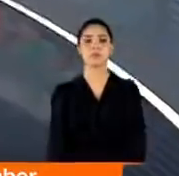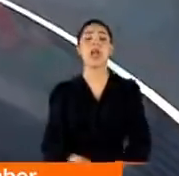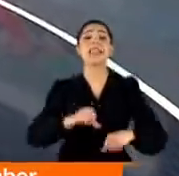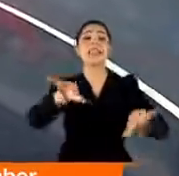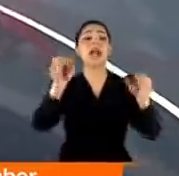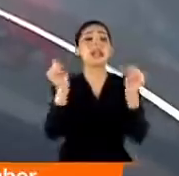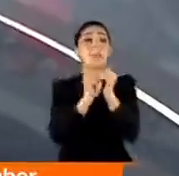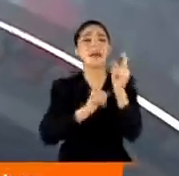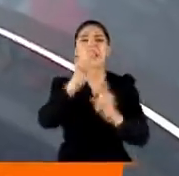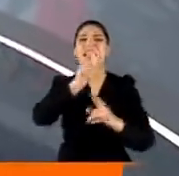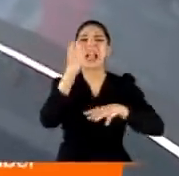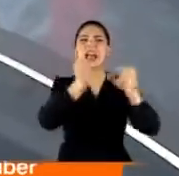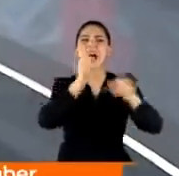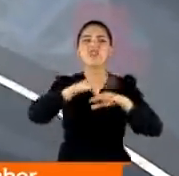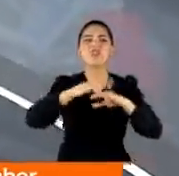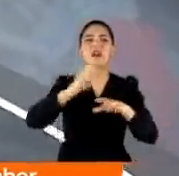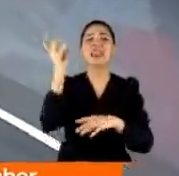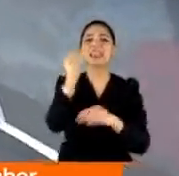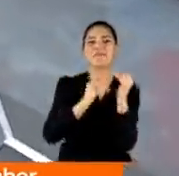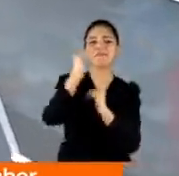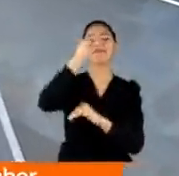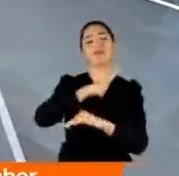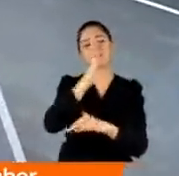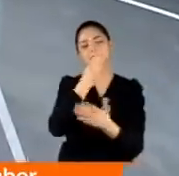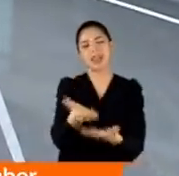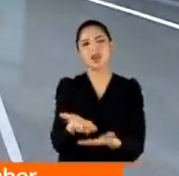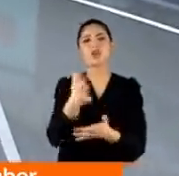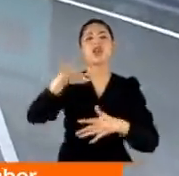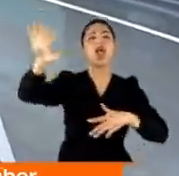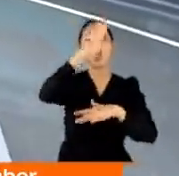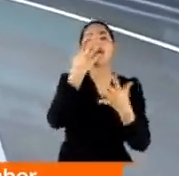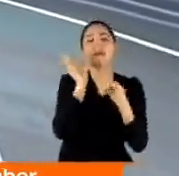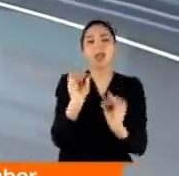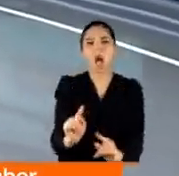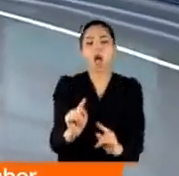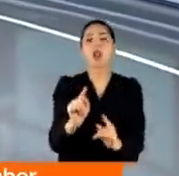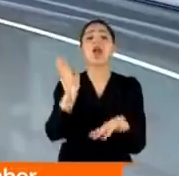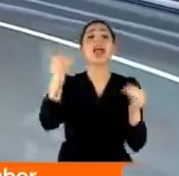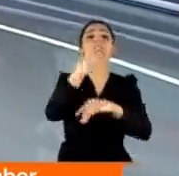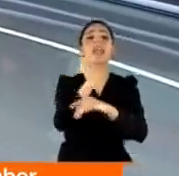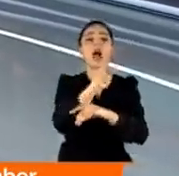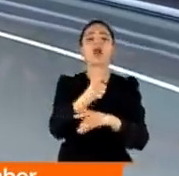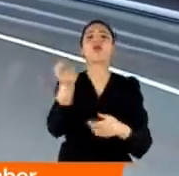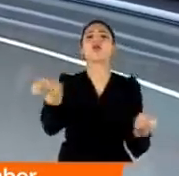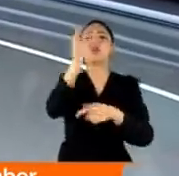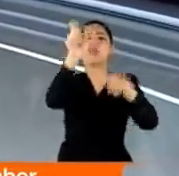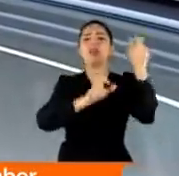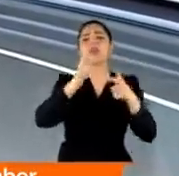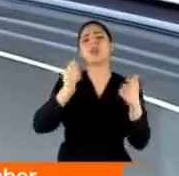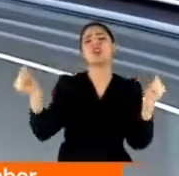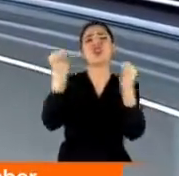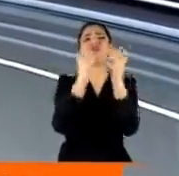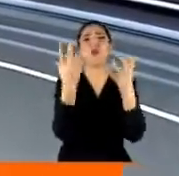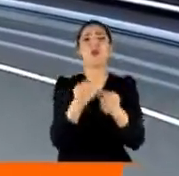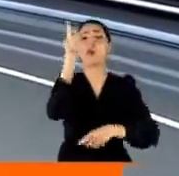Salgınla birlikte internetten alışveriş yapanların sayısı bir hayli arttı biliyorsunuz. Hepimiz öyleyiz tabi. kargocuların ve kuryelerin iş yükü de arttı